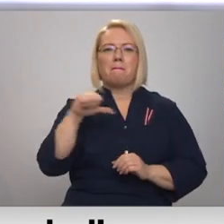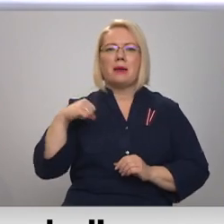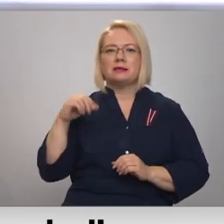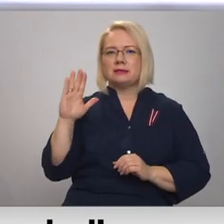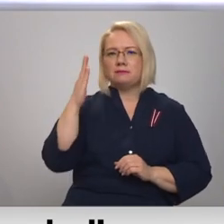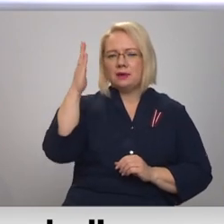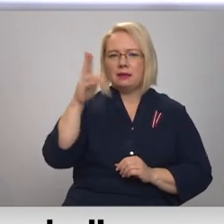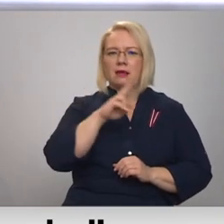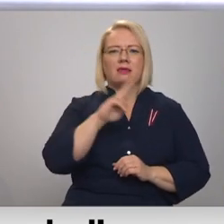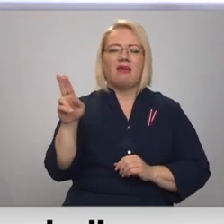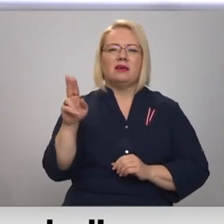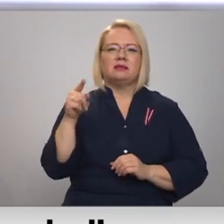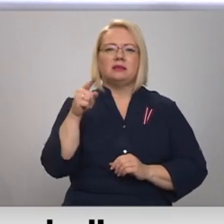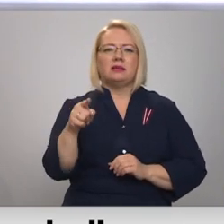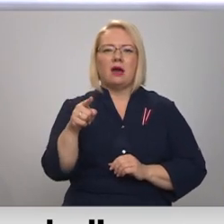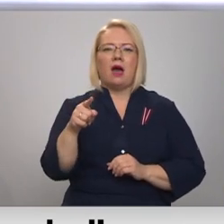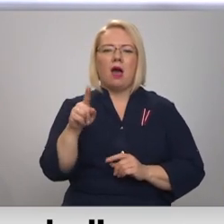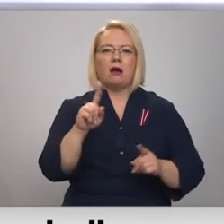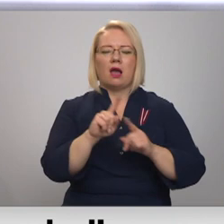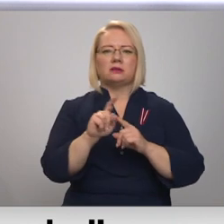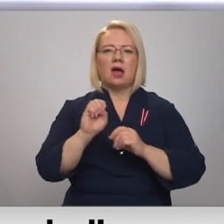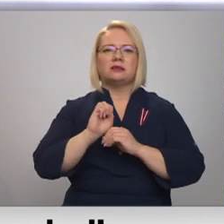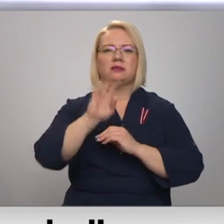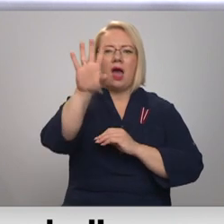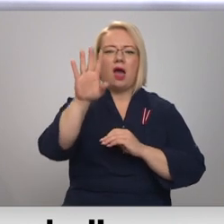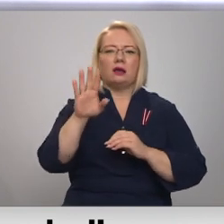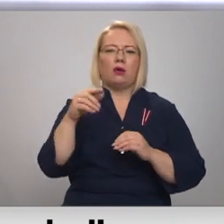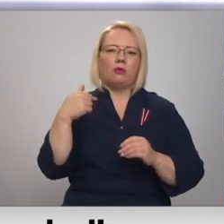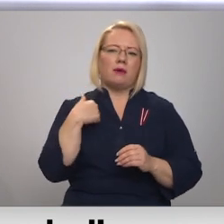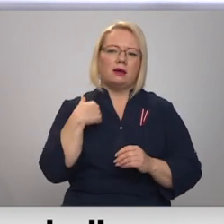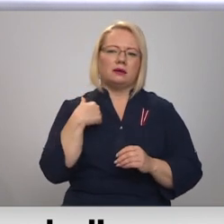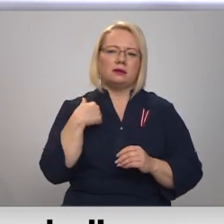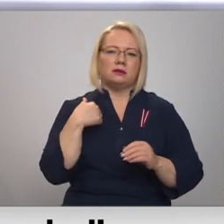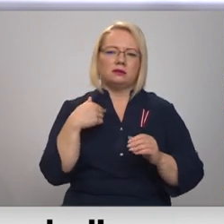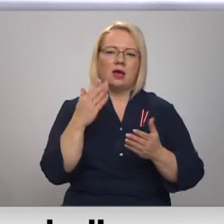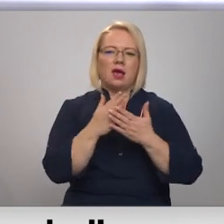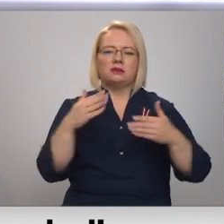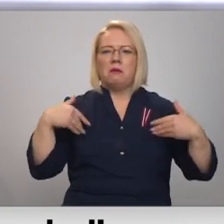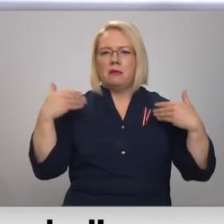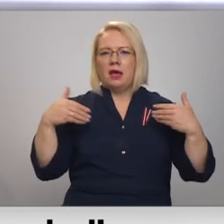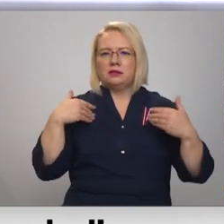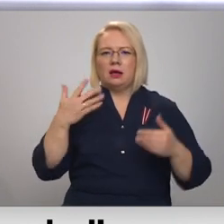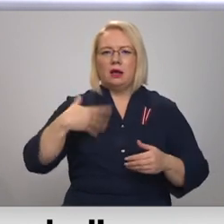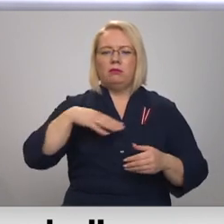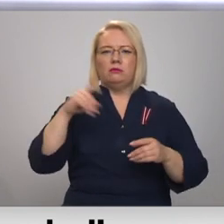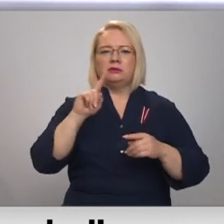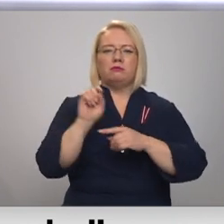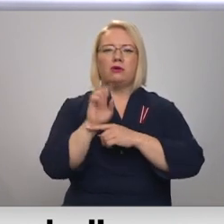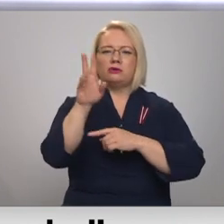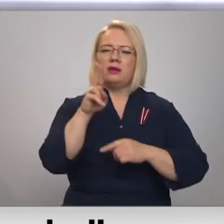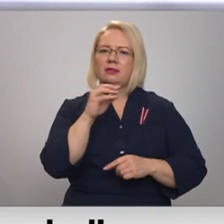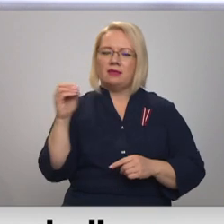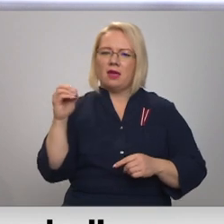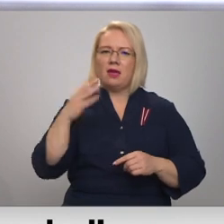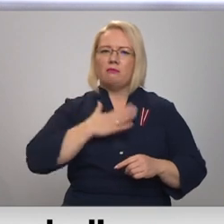bet nevis tā, ka viņam ir staru kūļu virsū. Esam priecīgi, ka mums ir prožektori. Mums ir